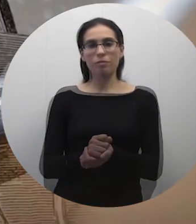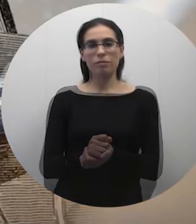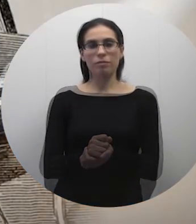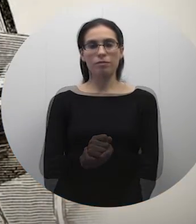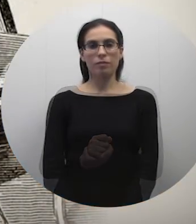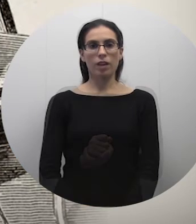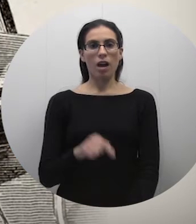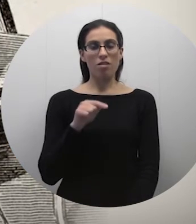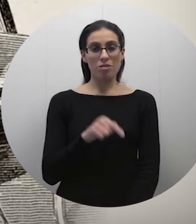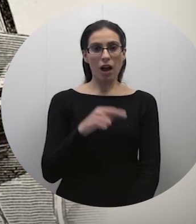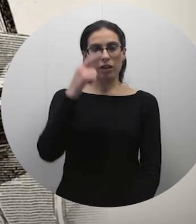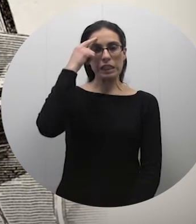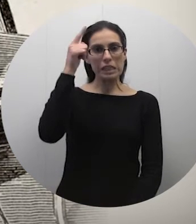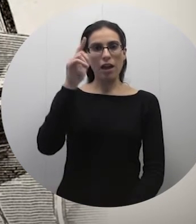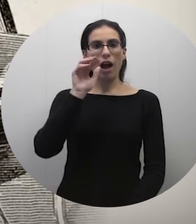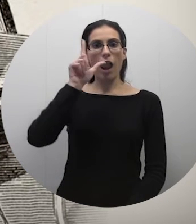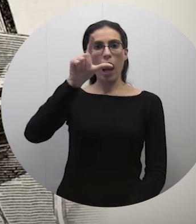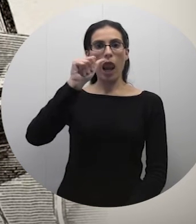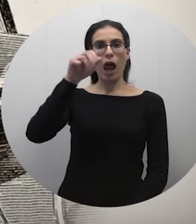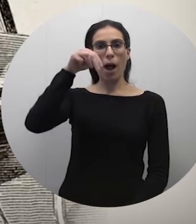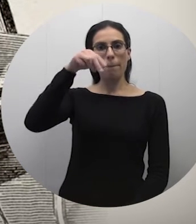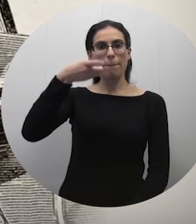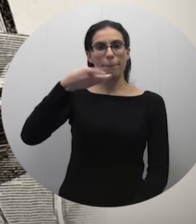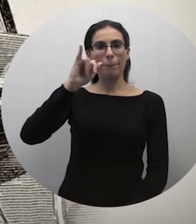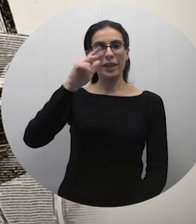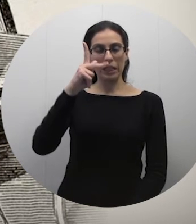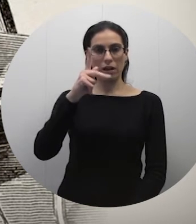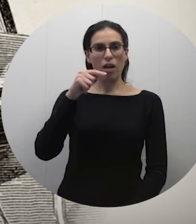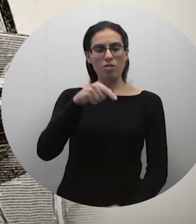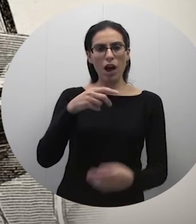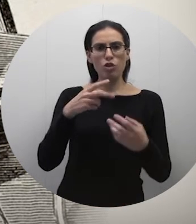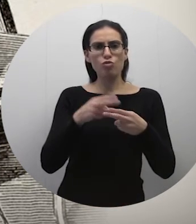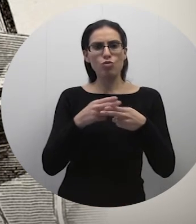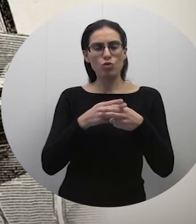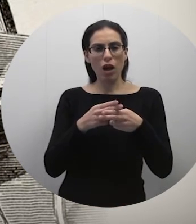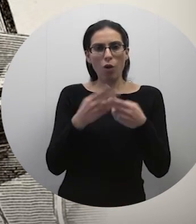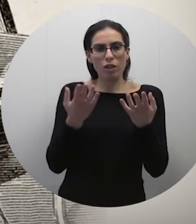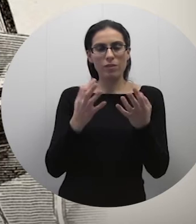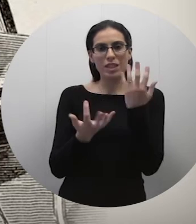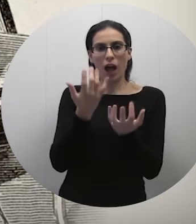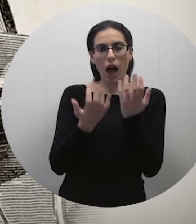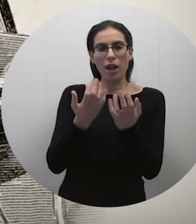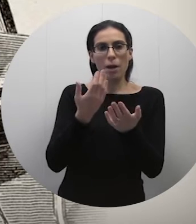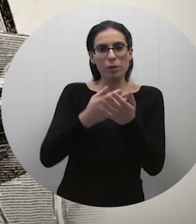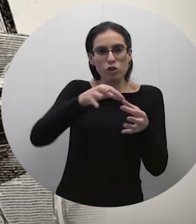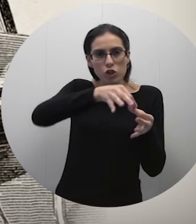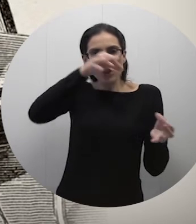użad kien jissejja l-ampik Metodu li użasħan biħ jorroċ l-essensa tal-fjuri